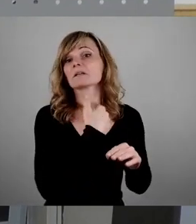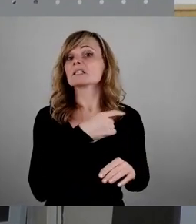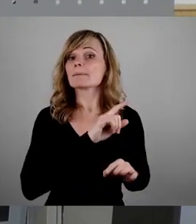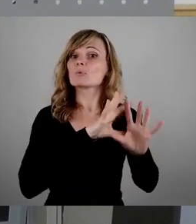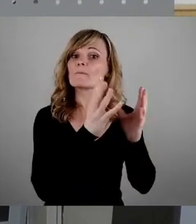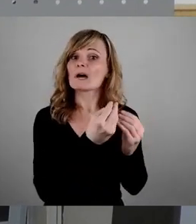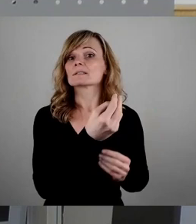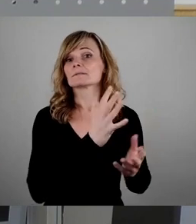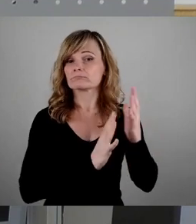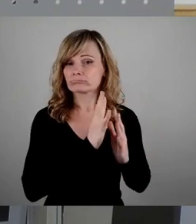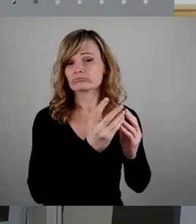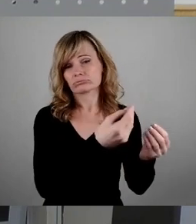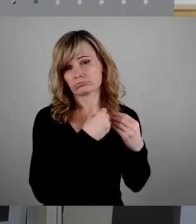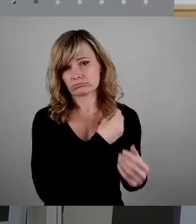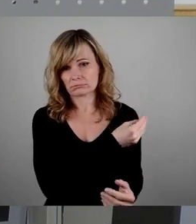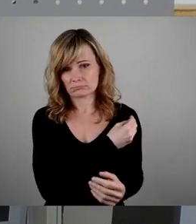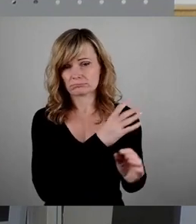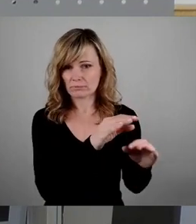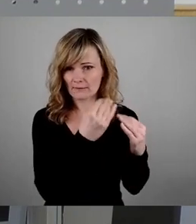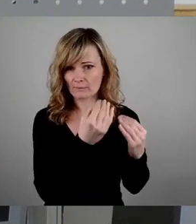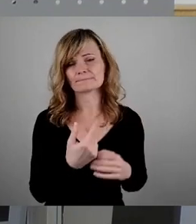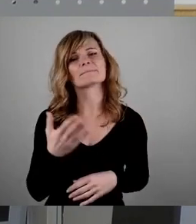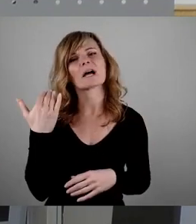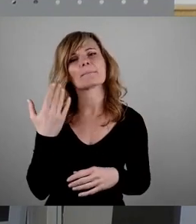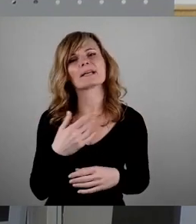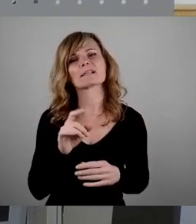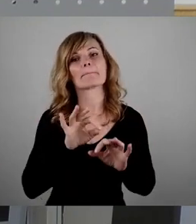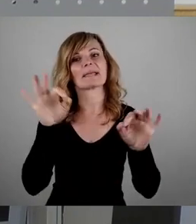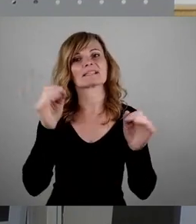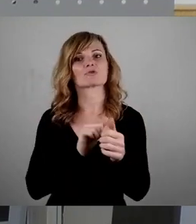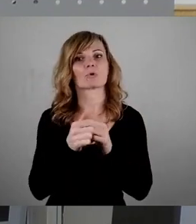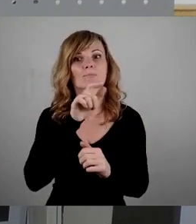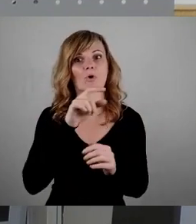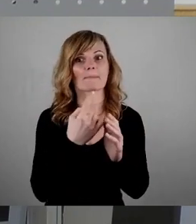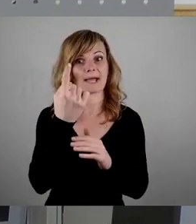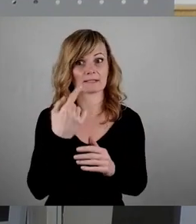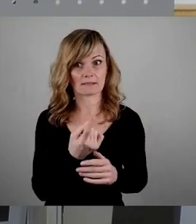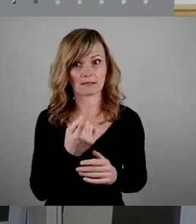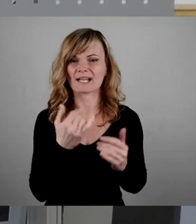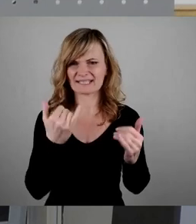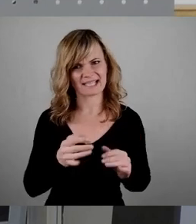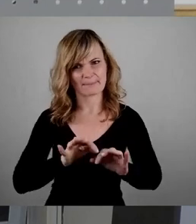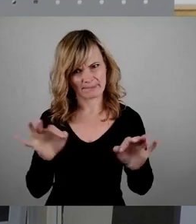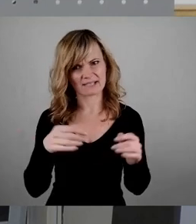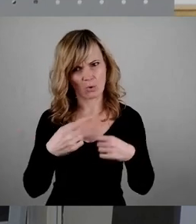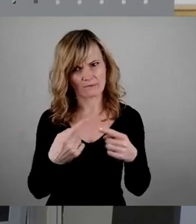sehr viel besser, er ist seinerzeit unter dem angeblich besten Sportbürgermeister aller Zeiten. Aber das sei ja nur am Rande vermerkt.